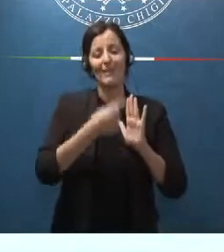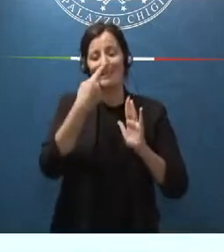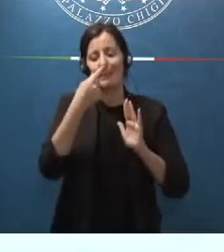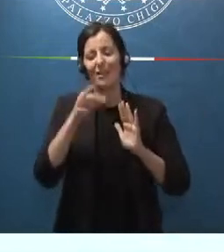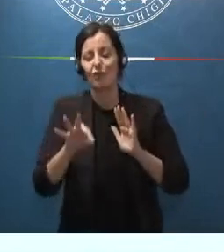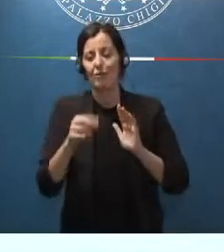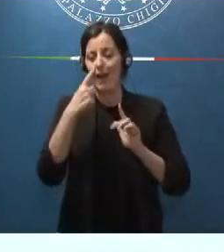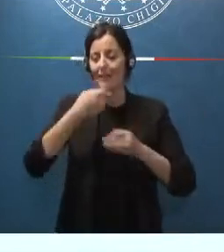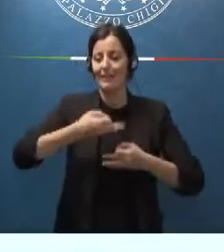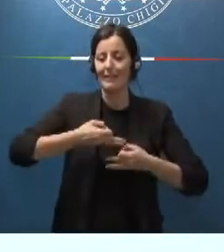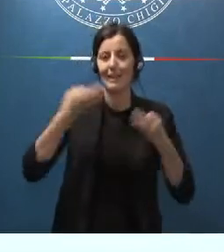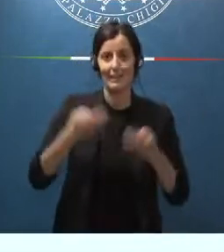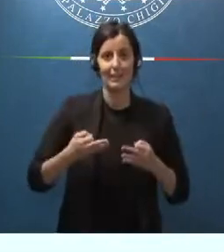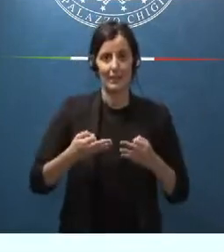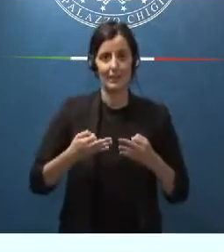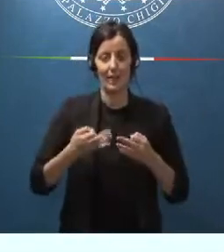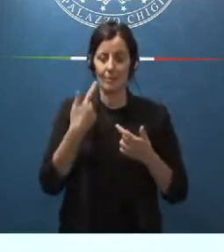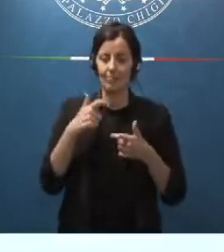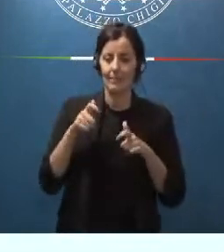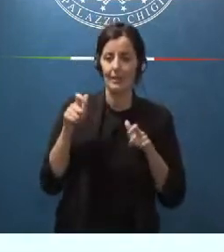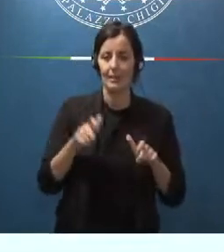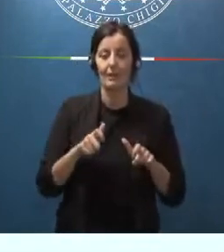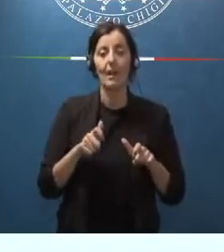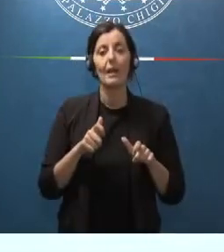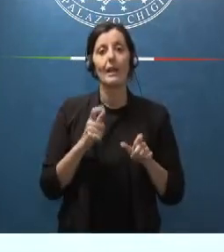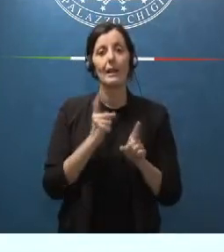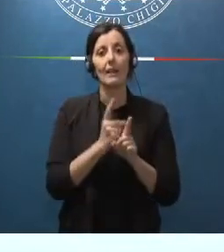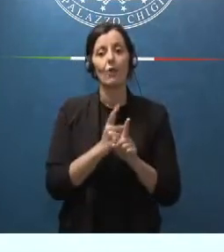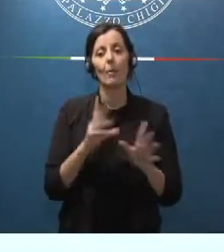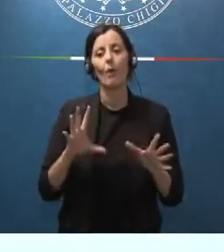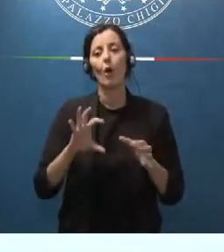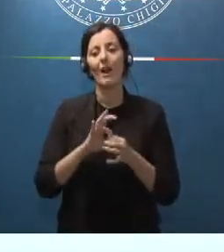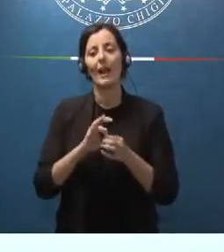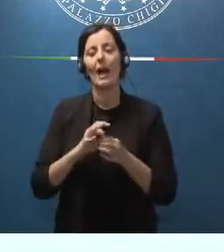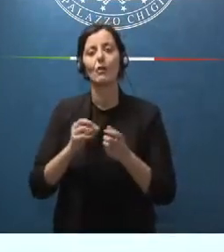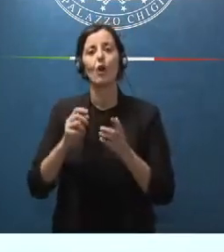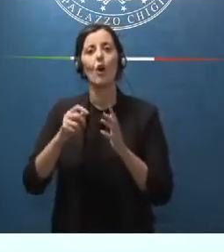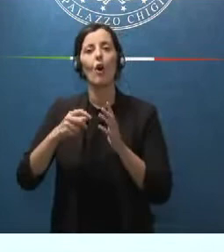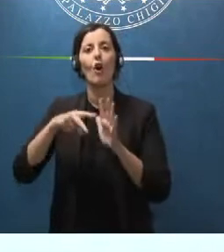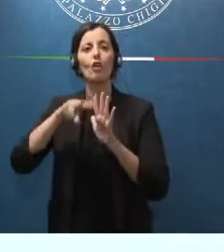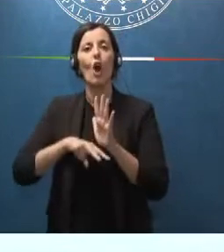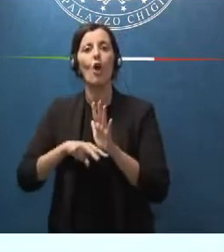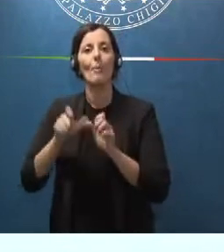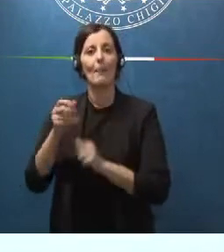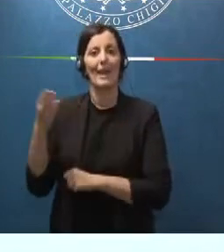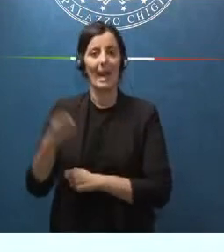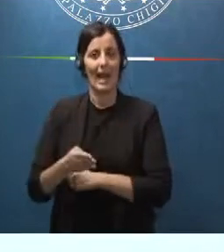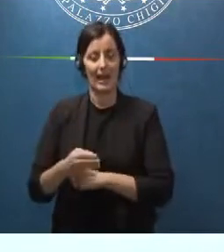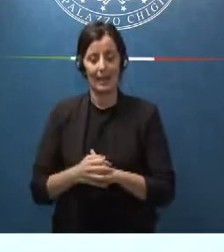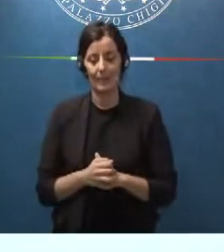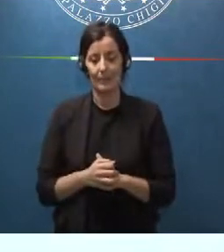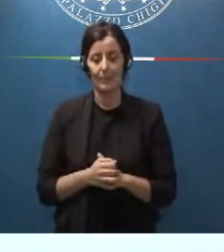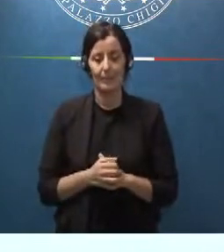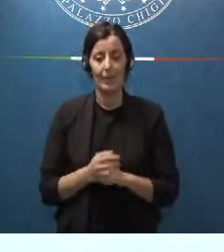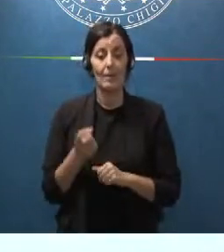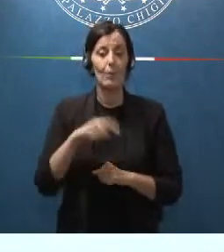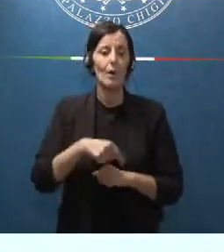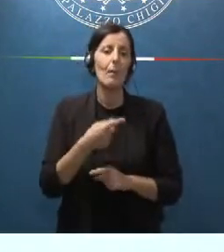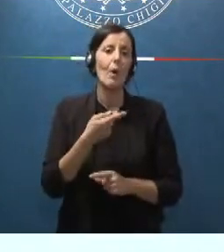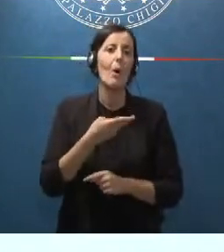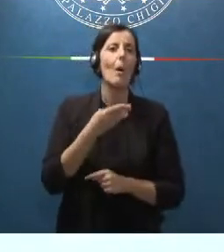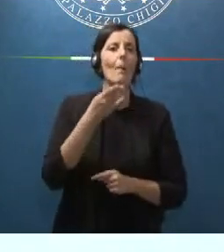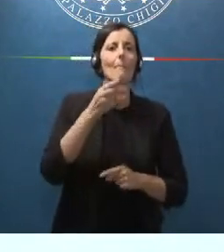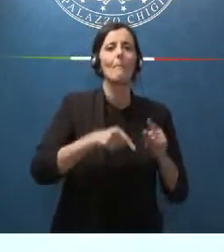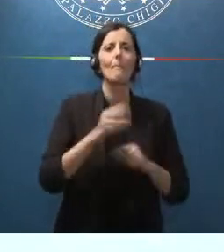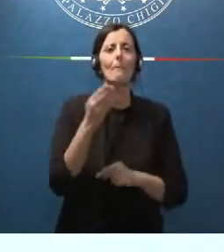tassatività che dovrebbero connotare la norma penale. E nello stesso tempo abbiamo anche aumentato la pena minima,